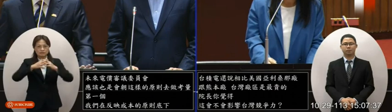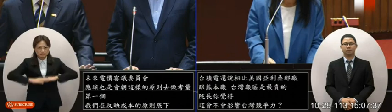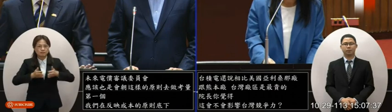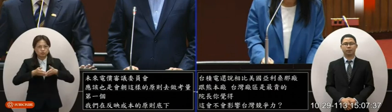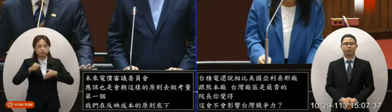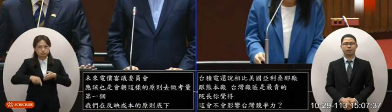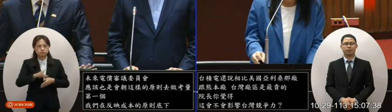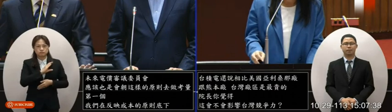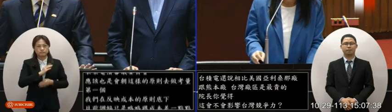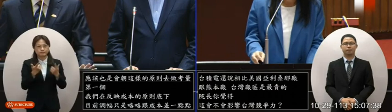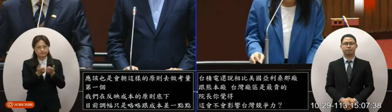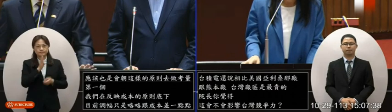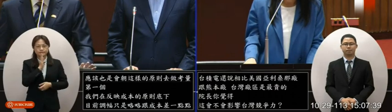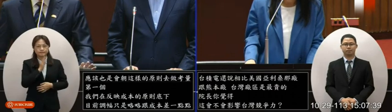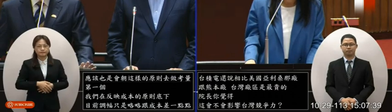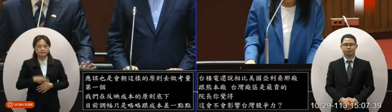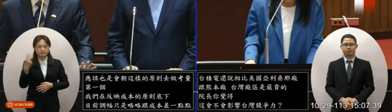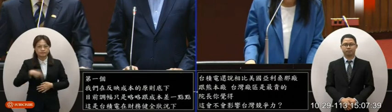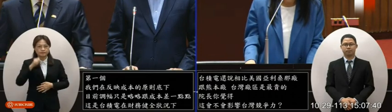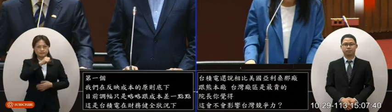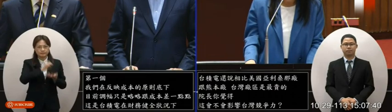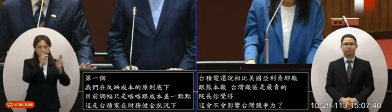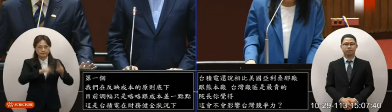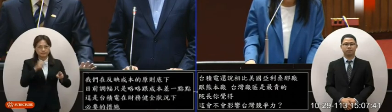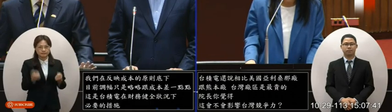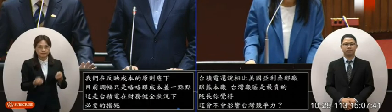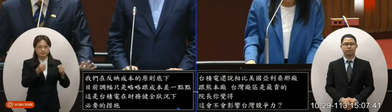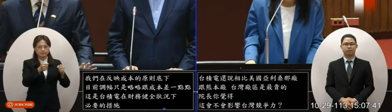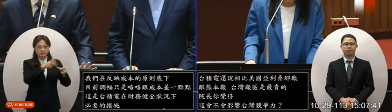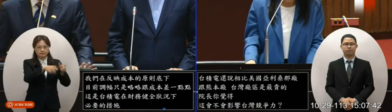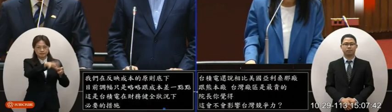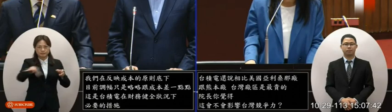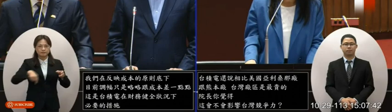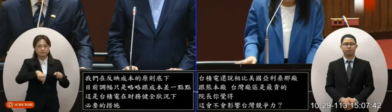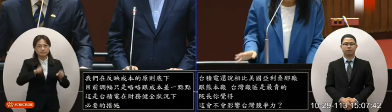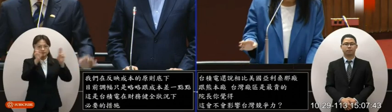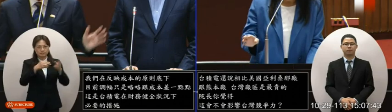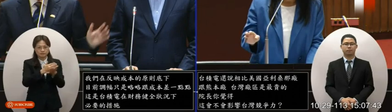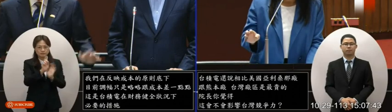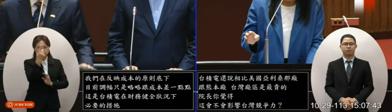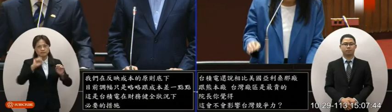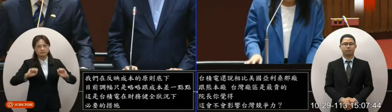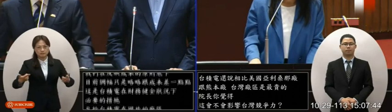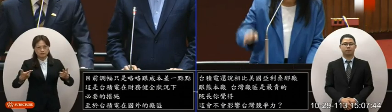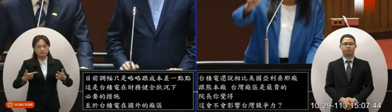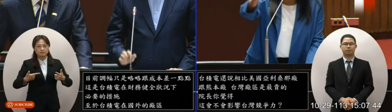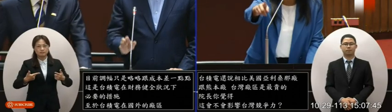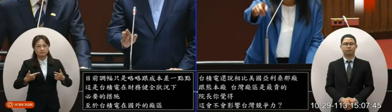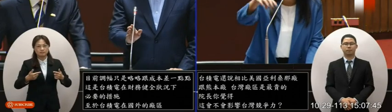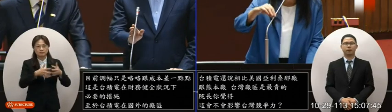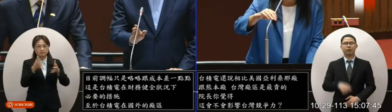台積電在國外的電廠區用的所任何的電它因為電的來源不一樣剛剛部長說過了